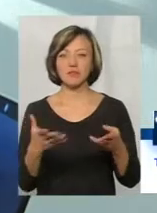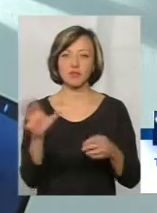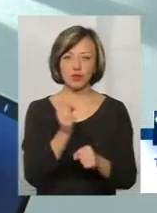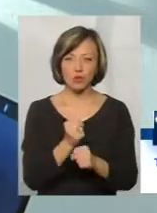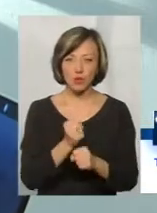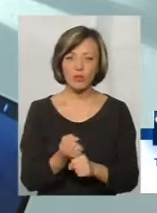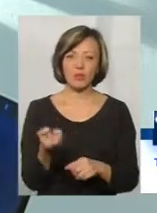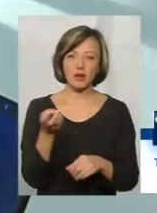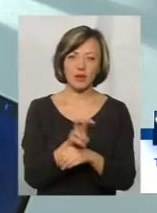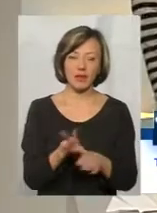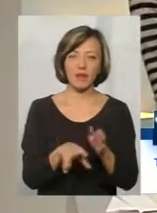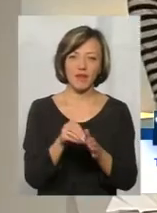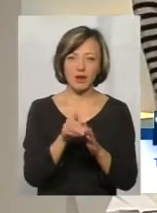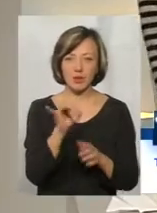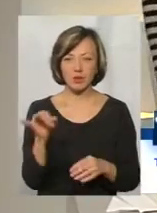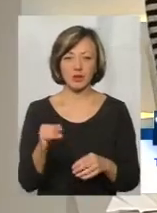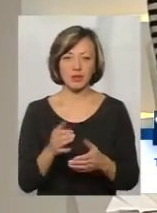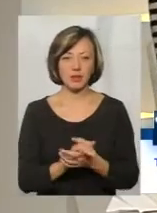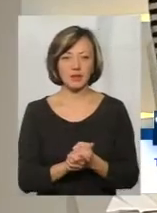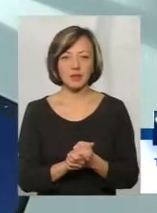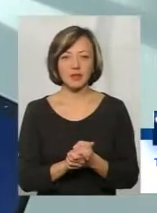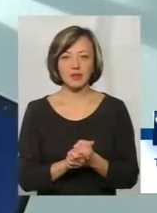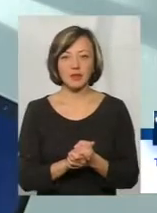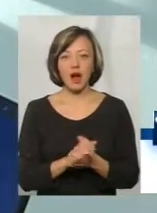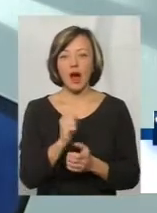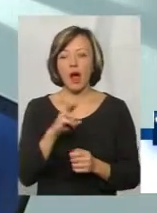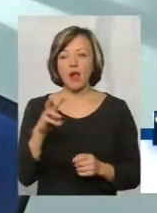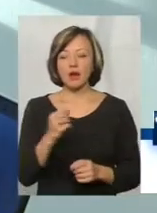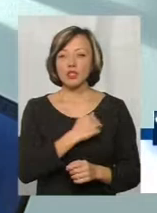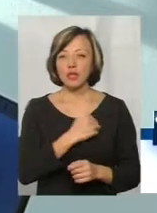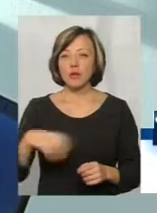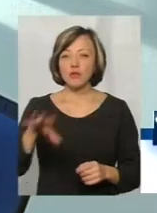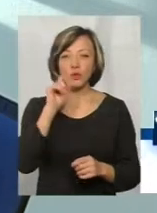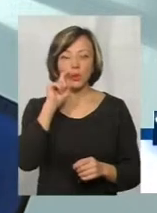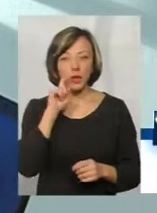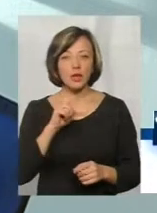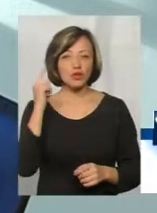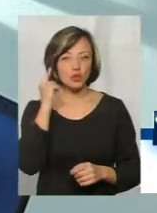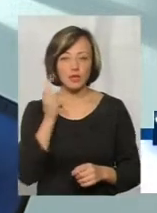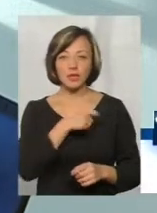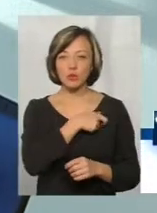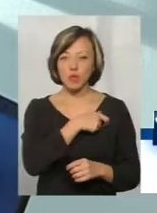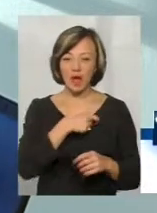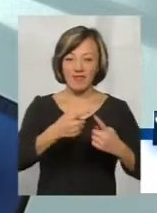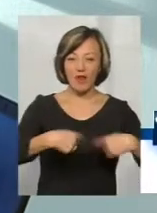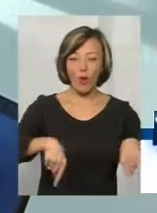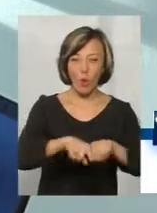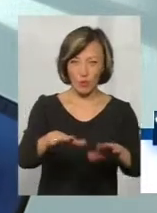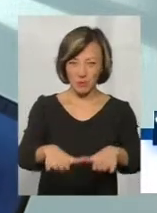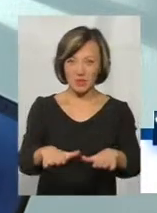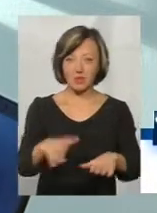він все одно прийде до нас на вибори. Так, прийде до вас на вибори, але, на жаль, по всій Україні ми чуємо, що депутатів-мажоритарників